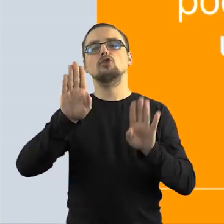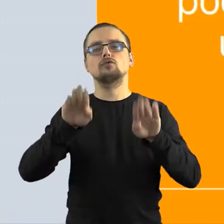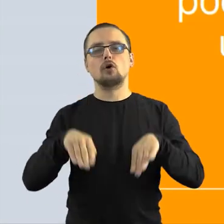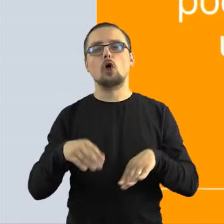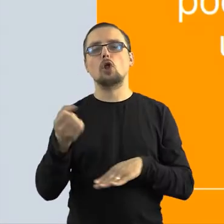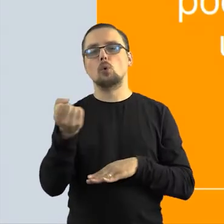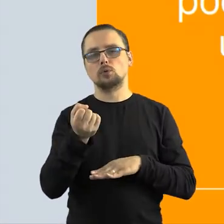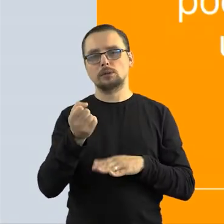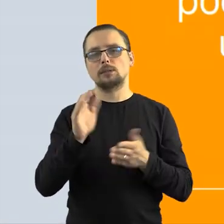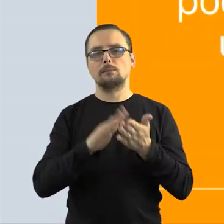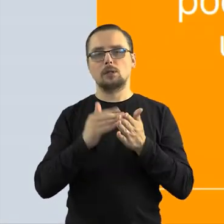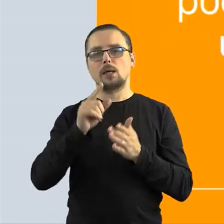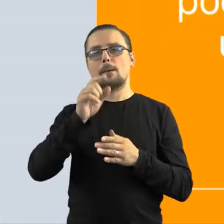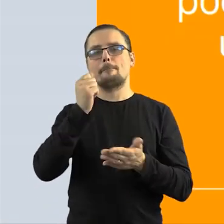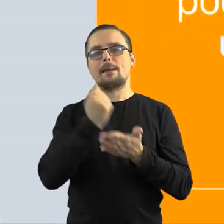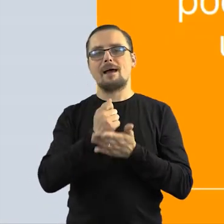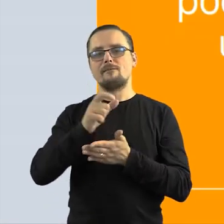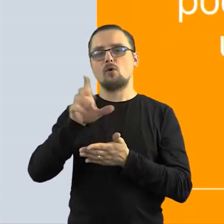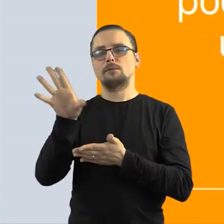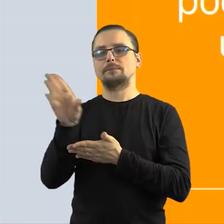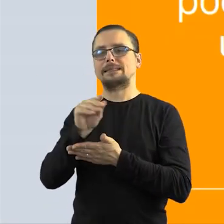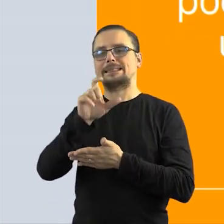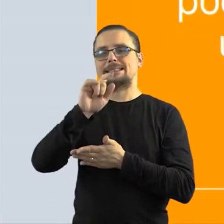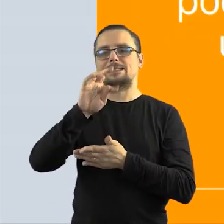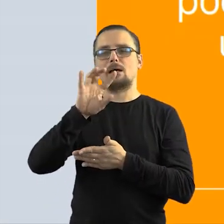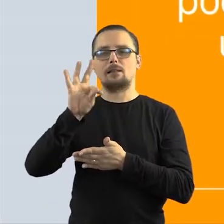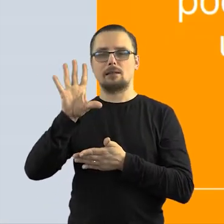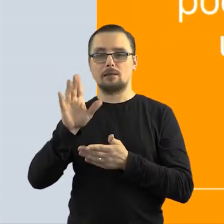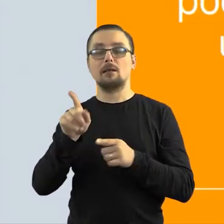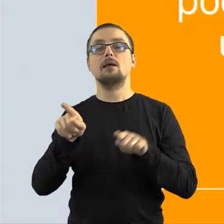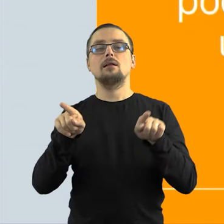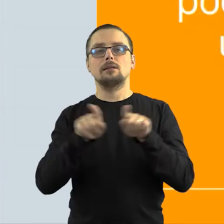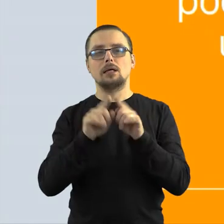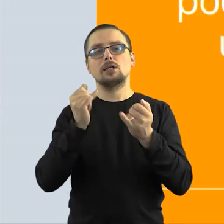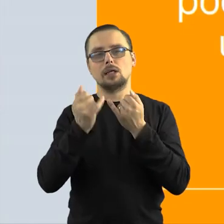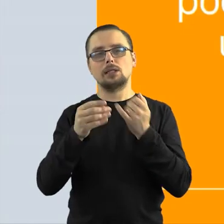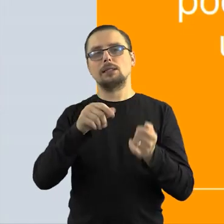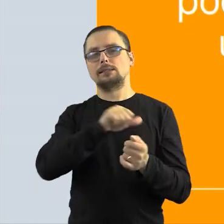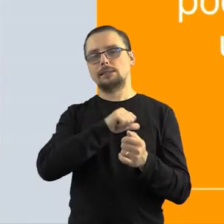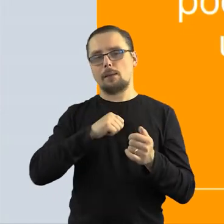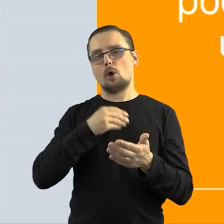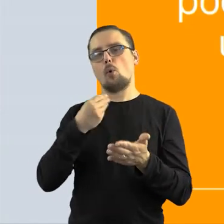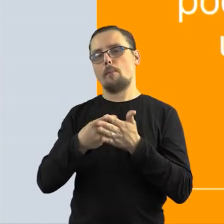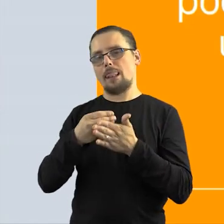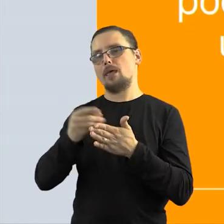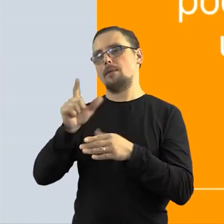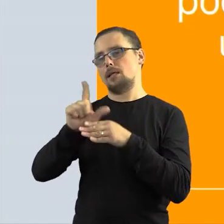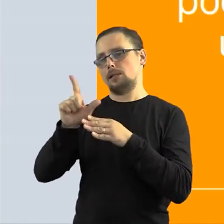oczywiście możemy też wykorzystywać to, do czego na przykład nabyliśmy licencję, ale to jest zupełnie inna sytuacja.